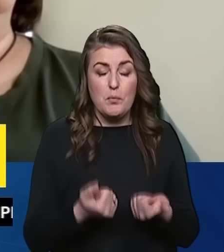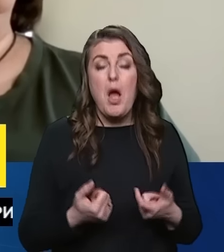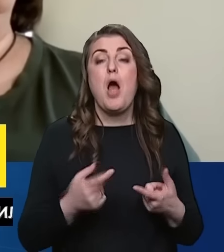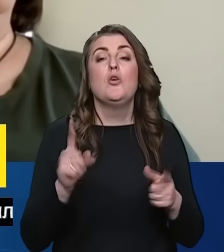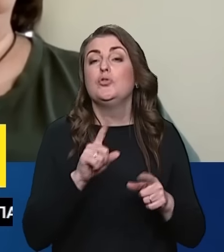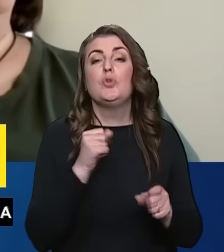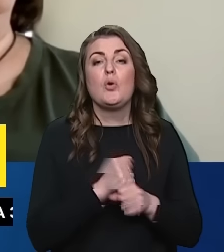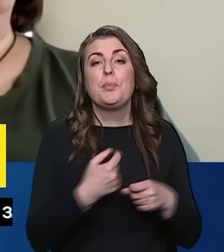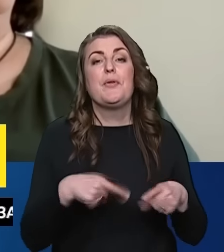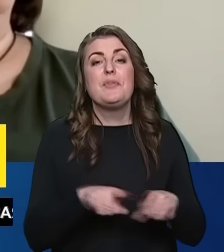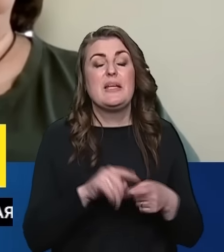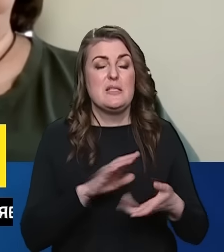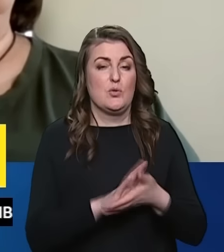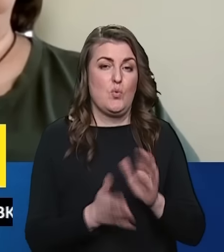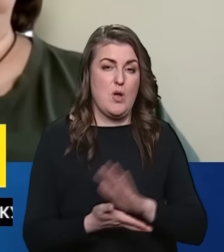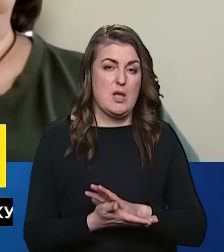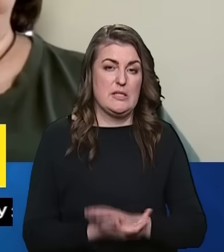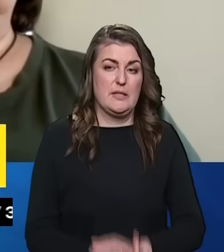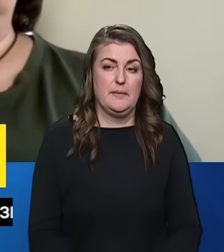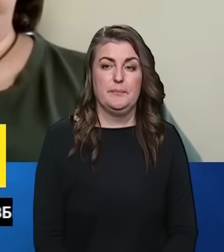що робити в такій ситуації?